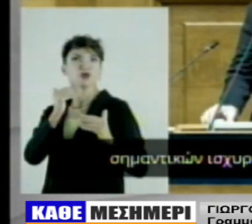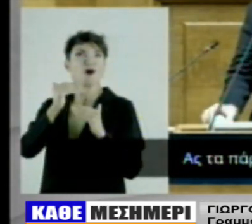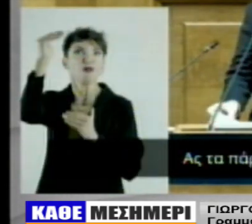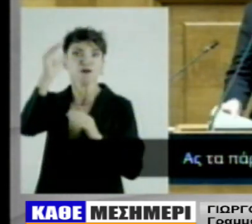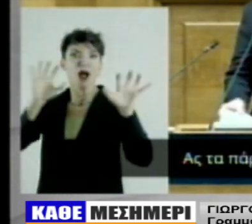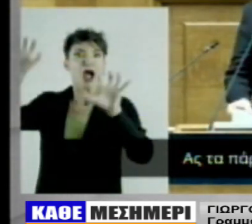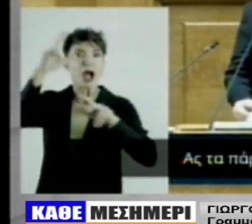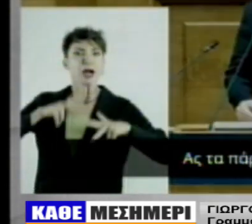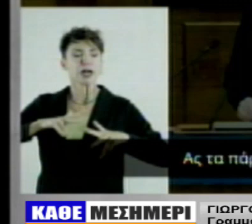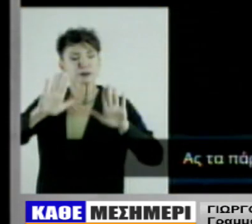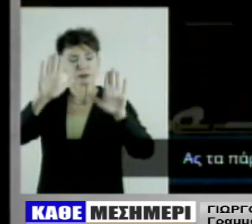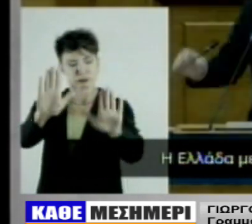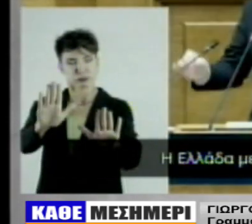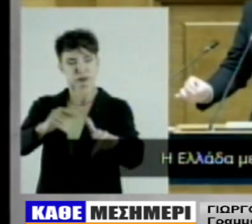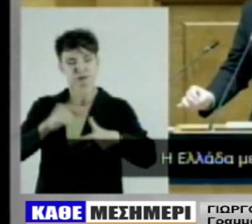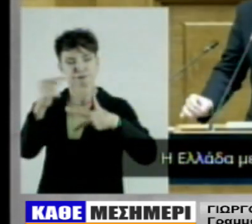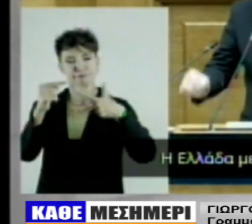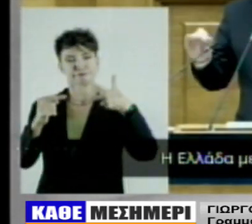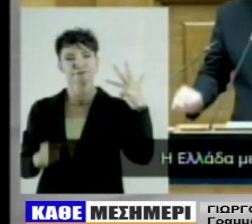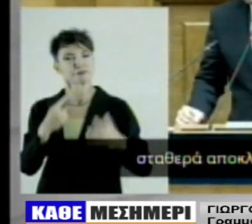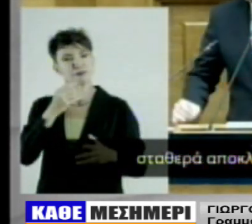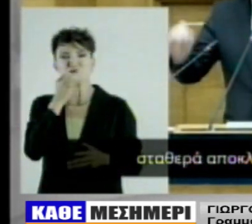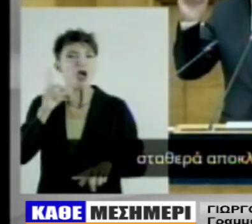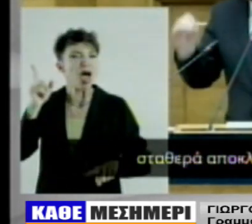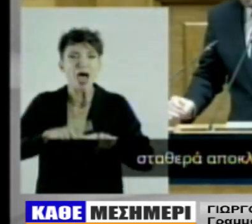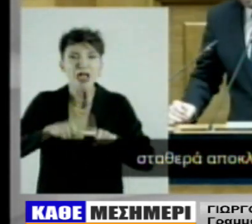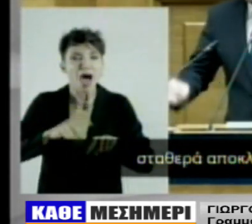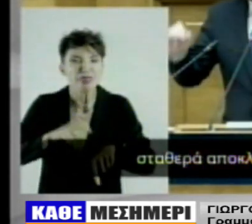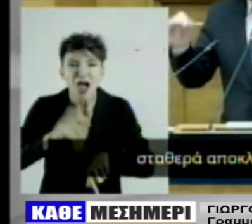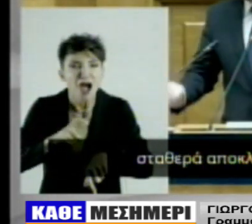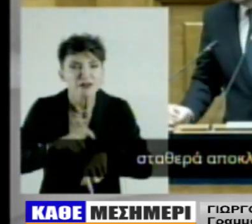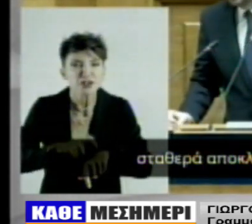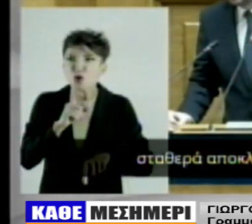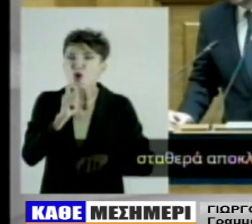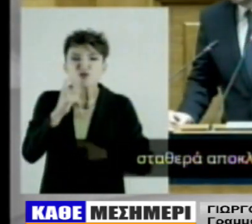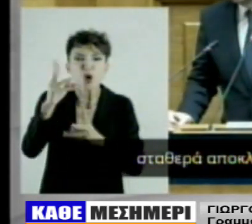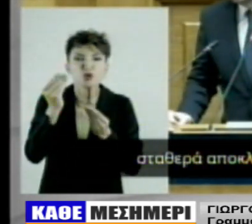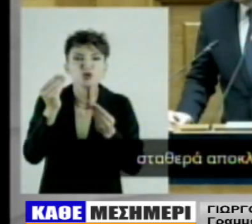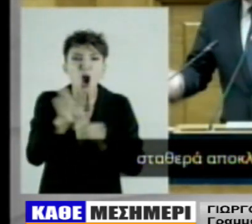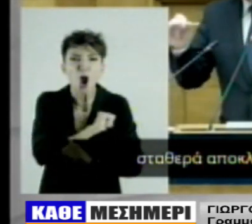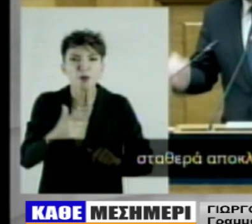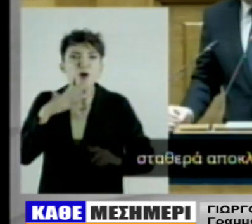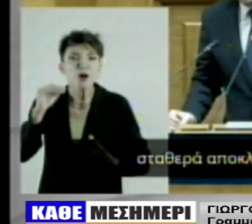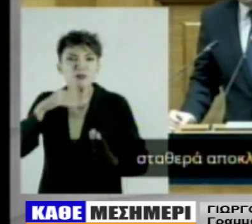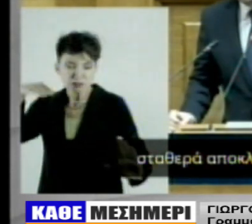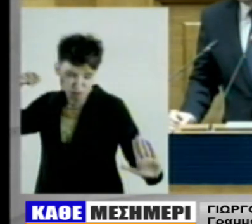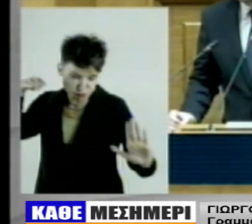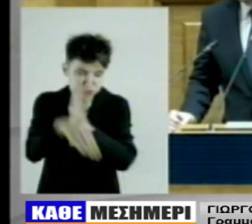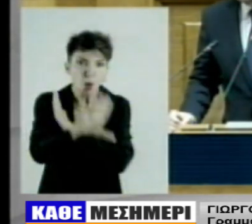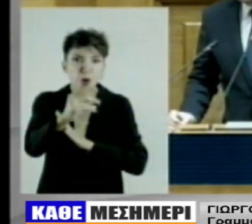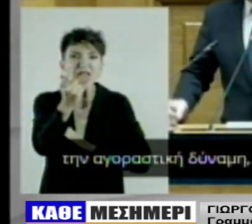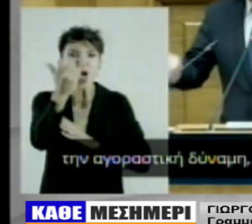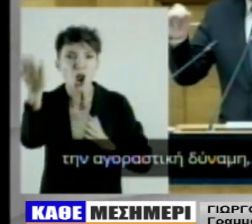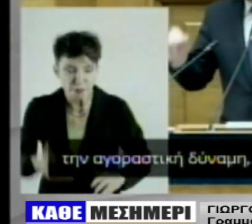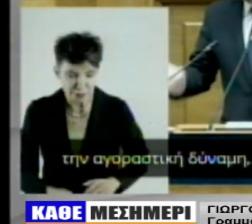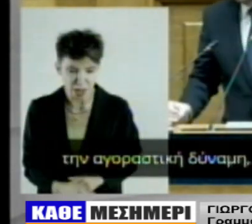στο ΦΠΑ στα τρόφιμα όσο διαρκεί η κρίση για ουσιαστική άφηση των πραγματικών μισθών γιατί δεν μπορεί να συνεχίσει αυτή κάποια στιγμή